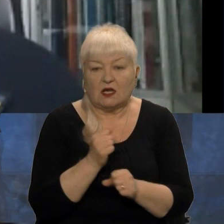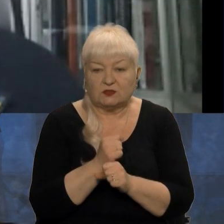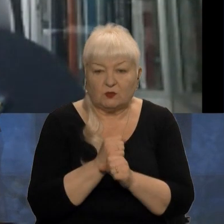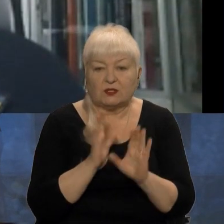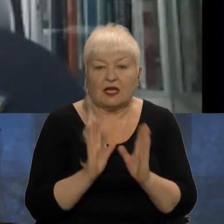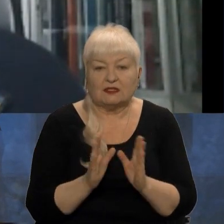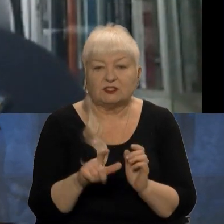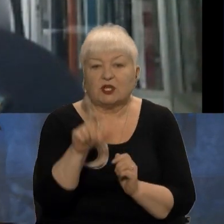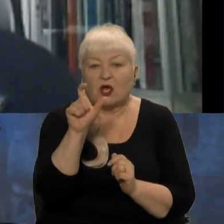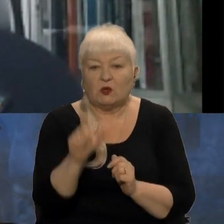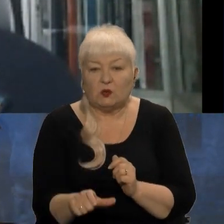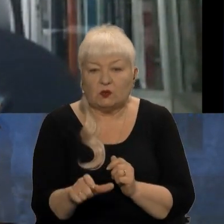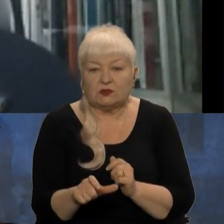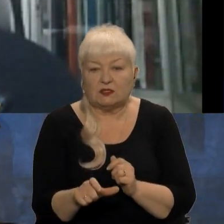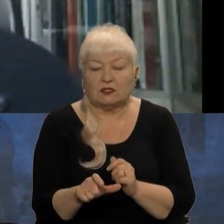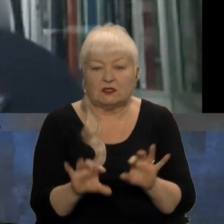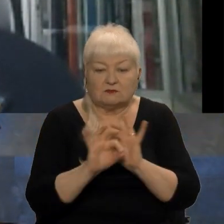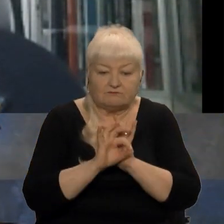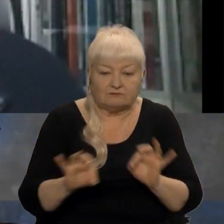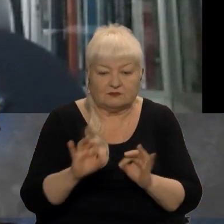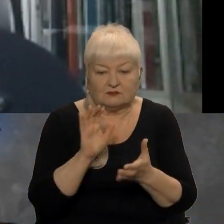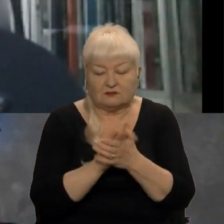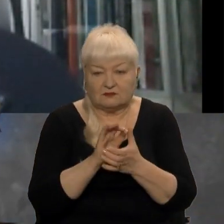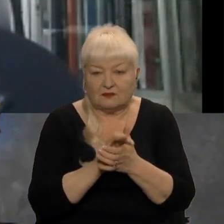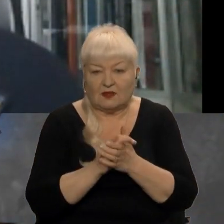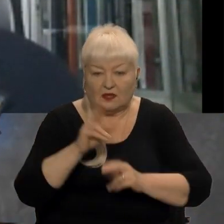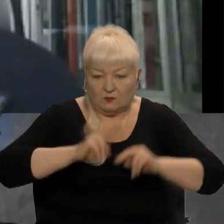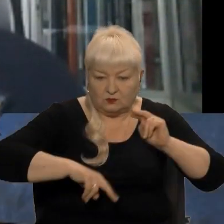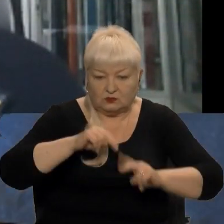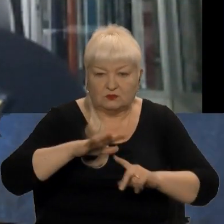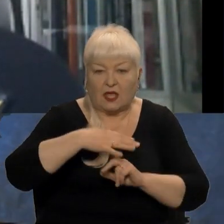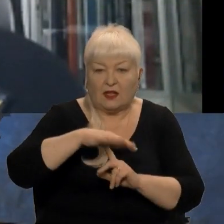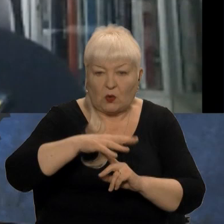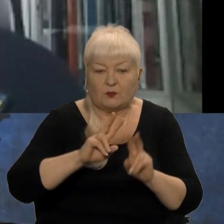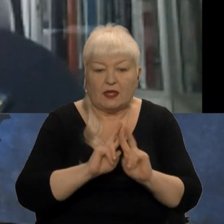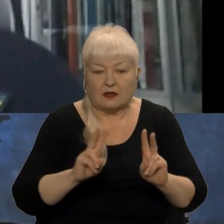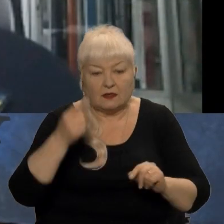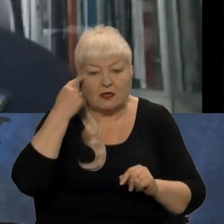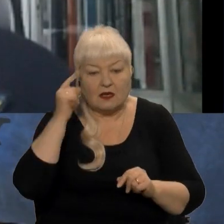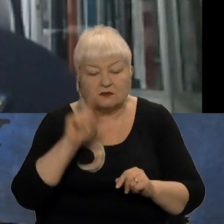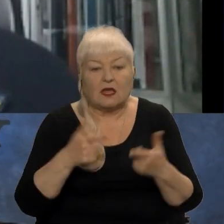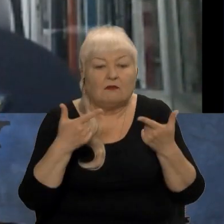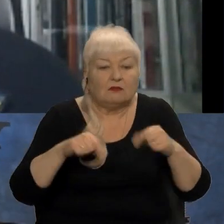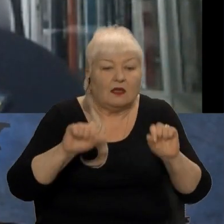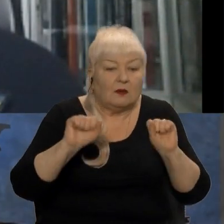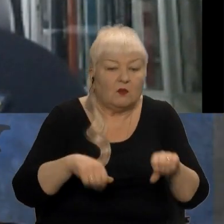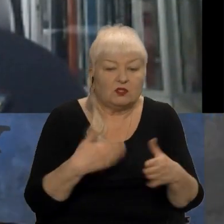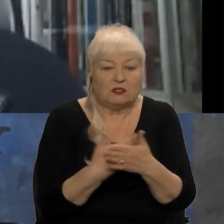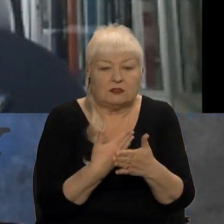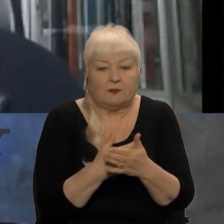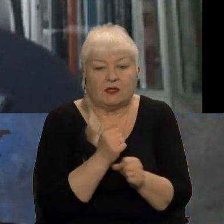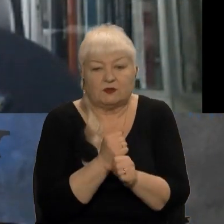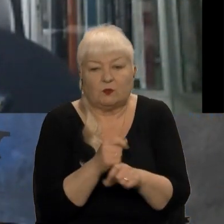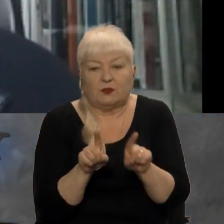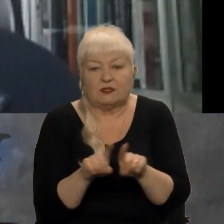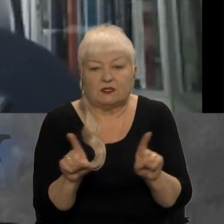лише людина досконало знайома з конструкцією гелікоптера, яка знає, де можна там, наприклад, зробити так,